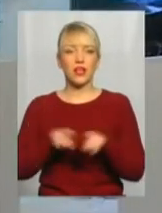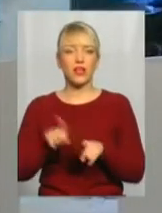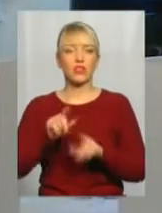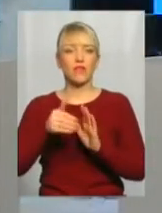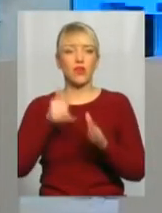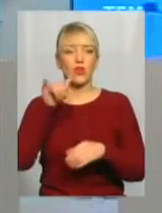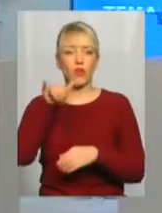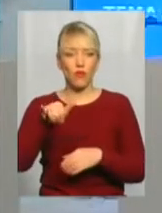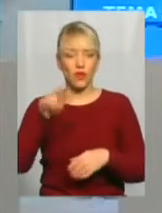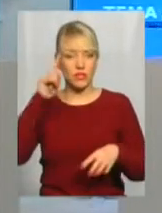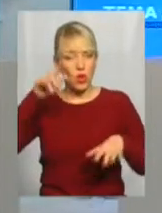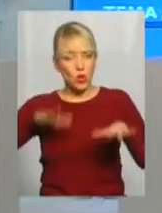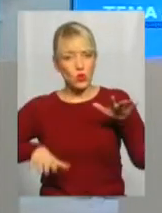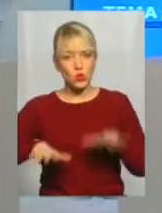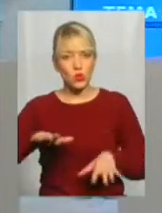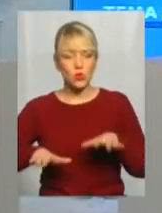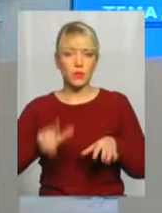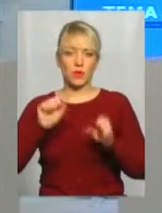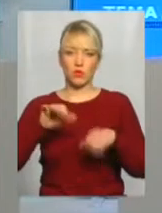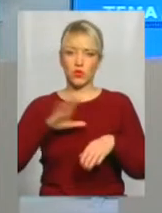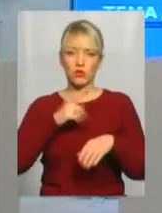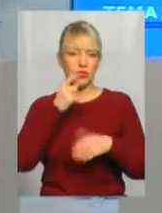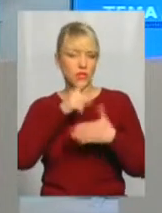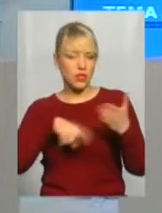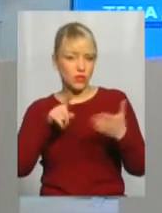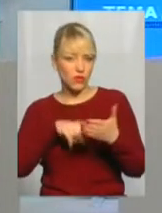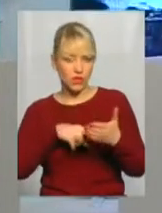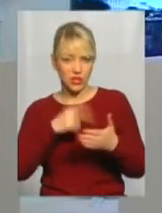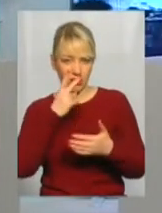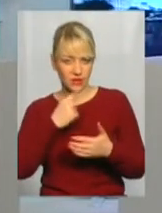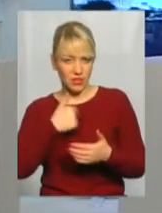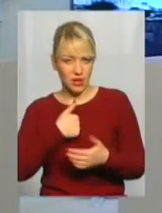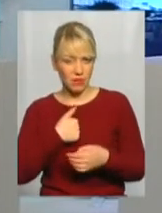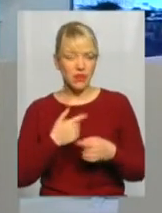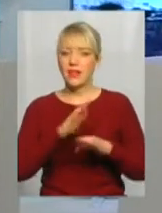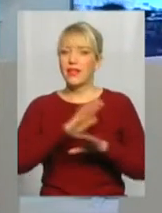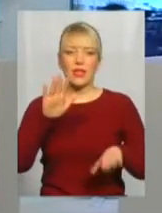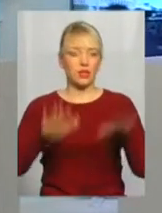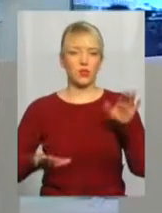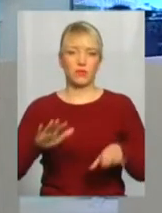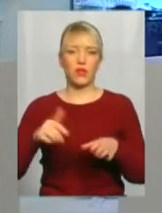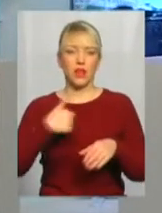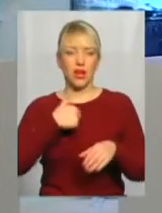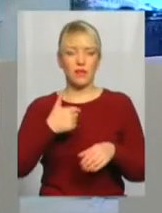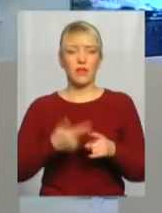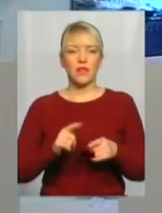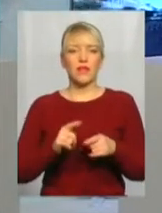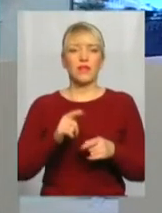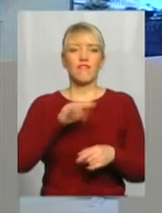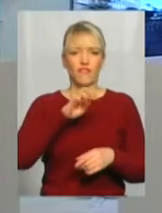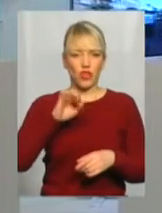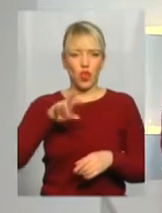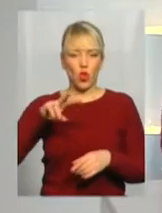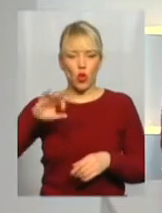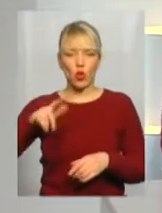сумнів, і ви, може, десь трохи з недовірою так на мене дивитесь, то не сумнівайтесь. Я хоч і романо-германський філолог, але Тараса